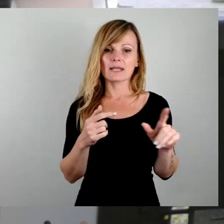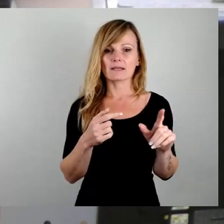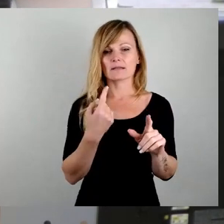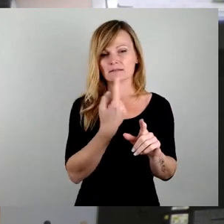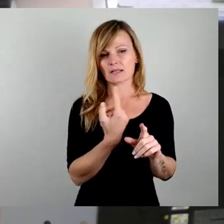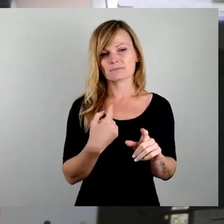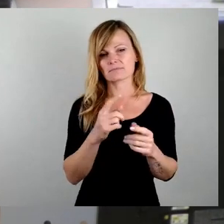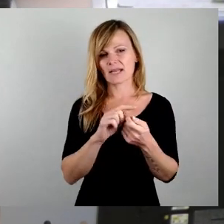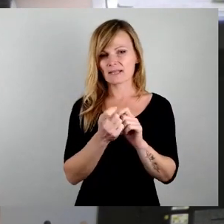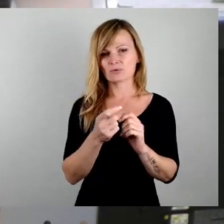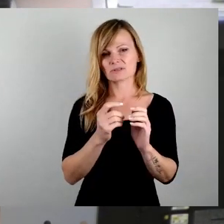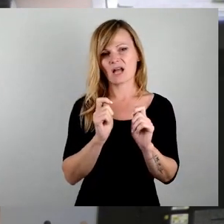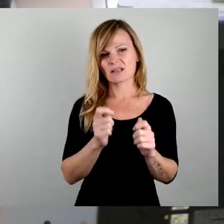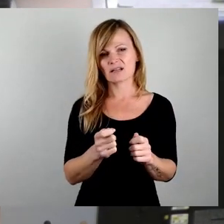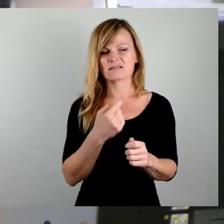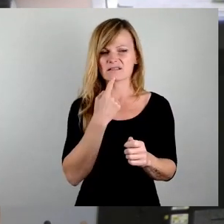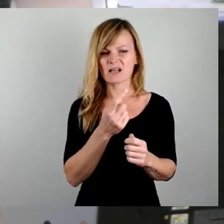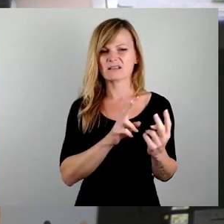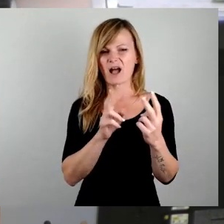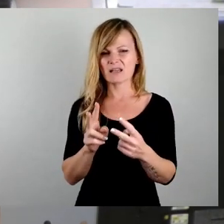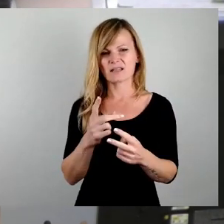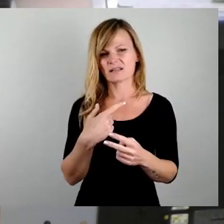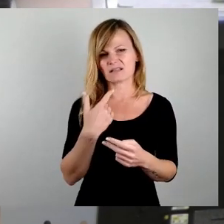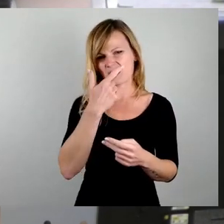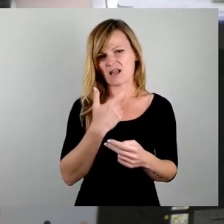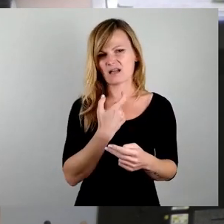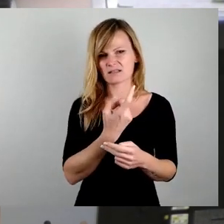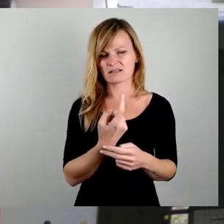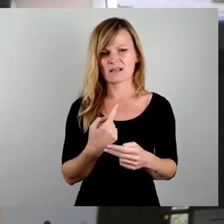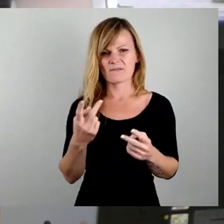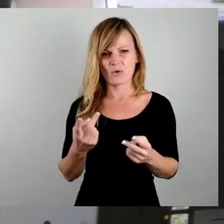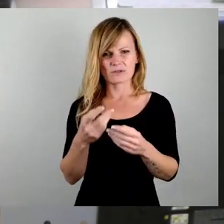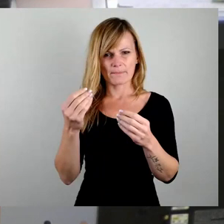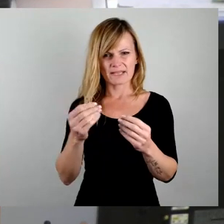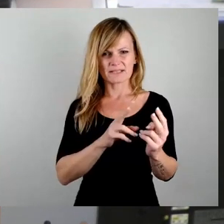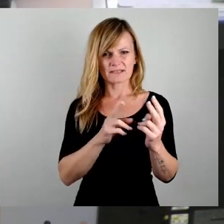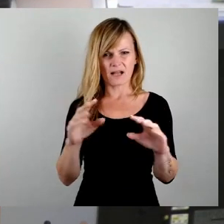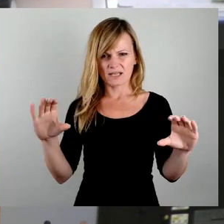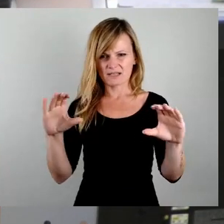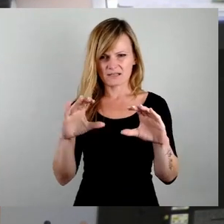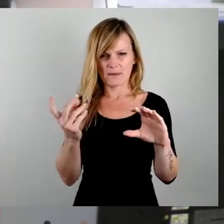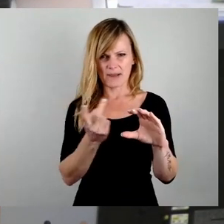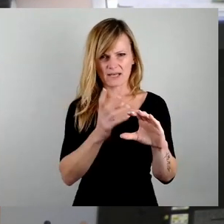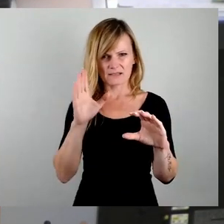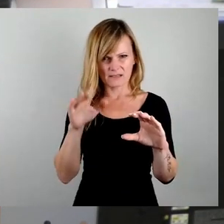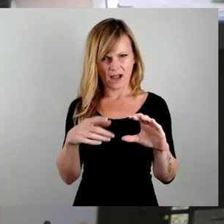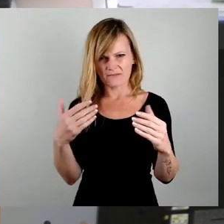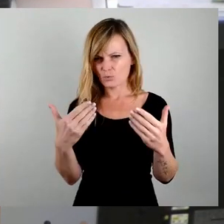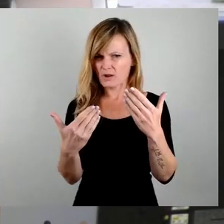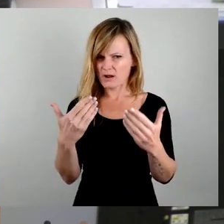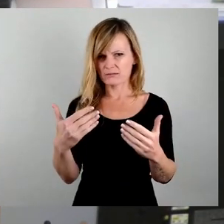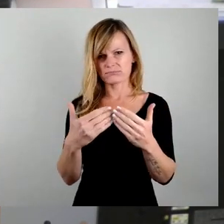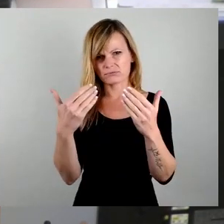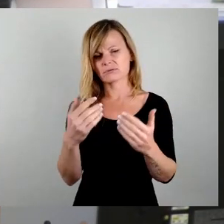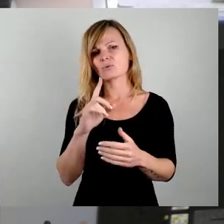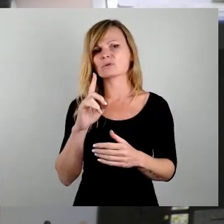das Ganze als Darlehen. Einerseits ist die Frage, ob das überhaupt mit den Fördermitteln vereinbar ist. Zum anderen sollte man jetzt aber auch nicht vergessen, letzten Endes